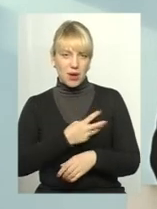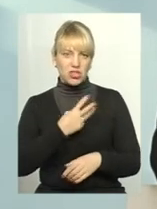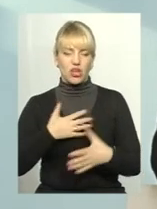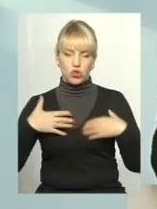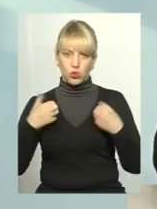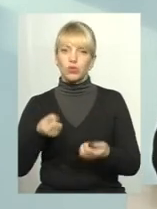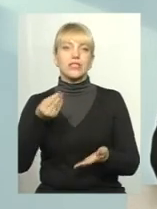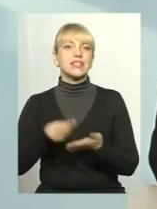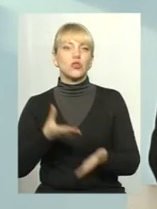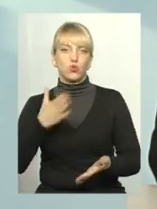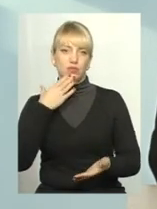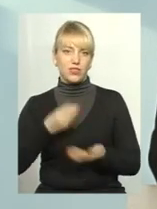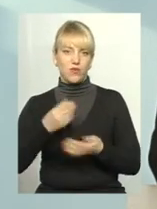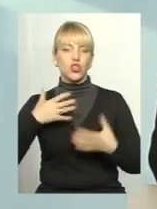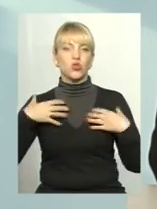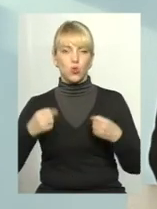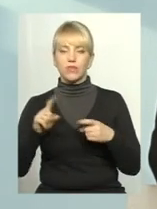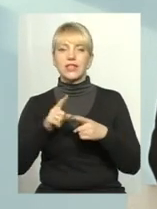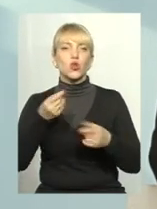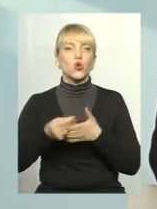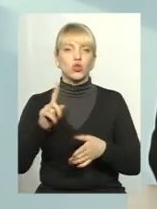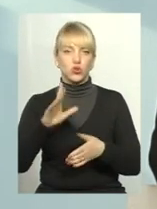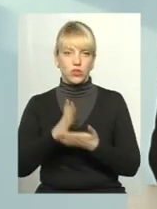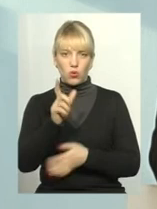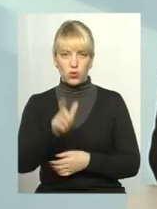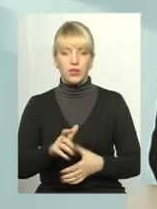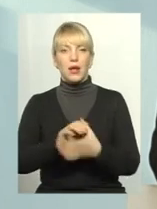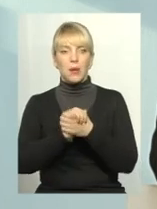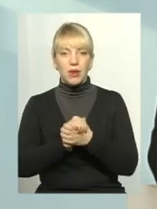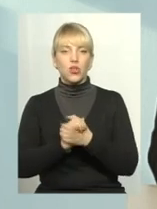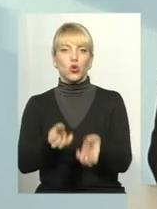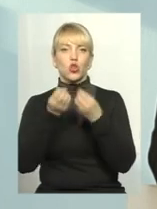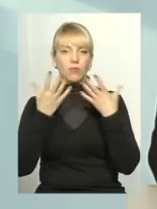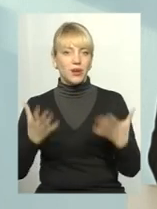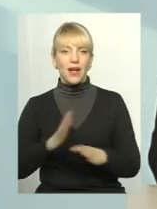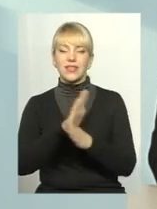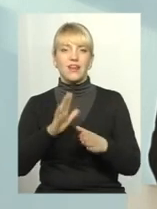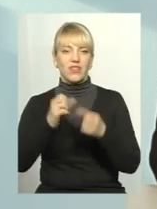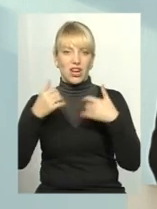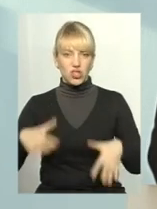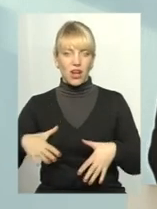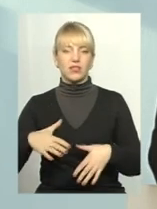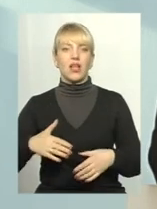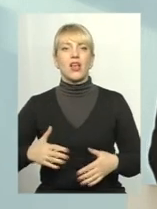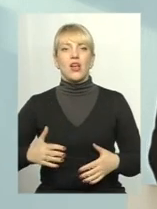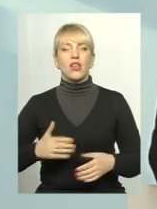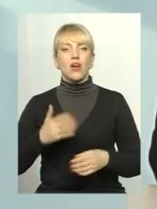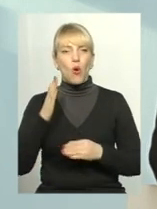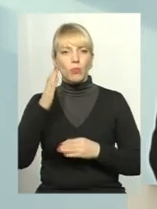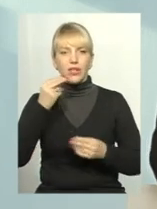цінуйте його. Це саме дорожче, що в людини є. Миру, добра, не втрачати оптимізму, надії.